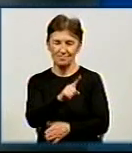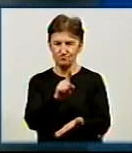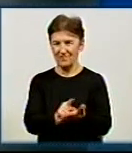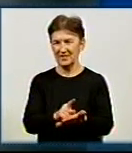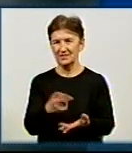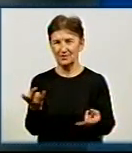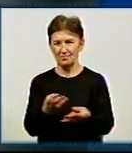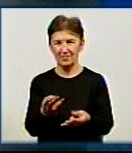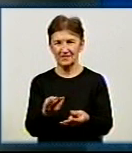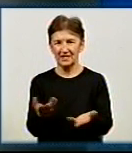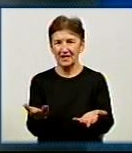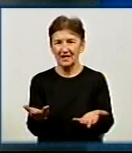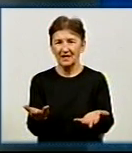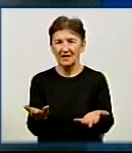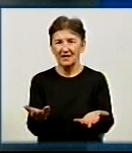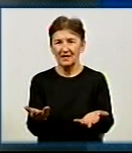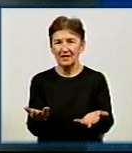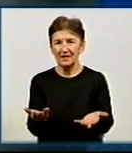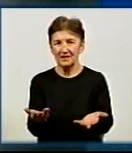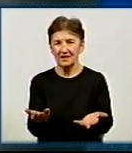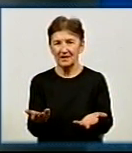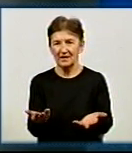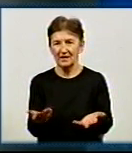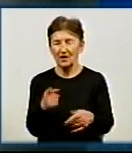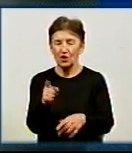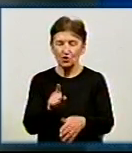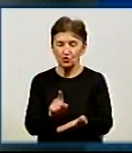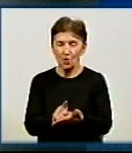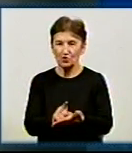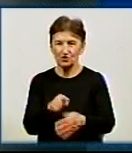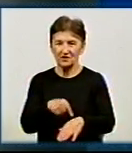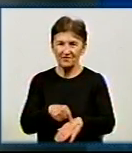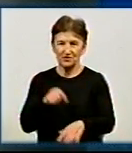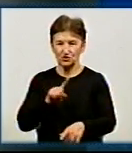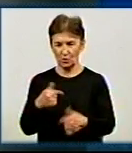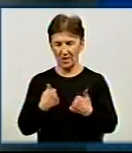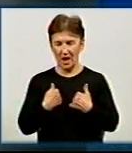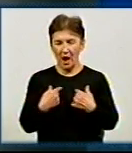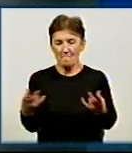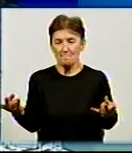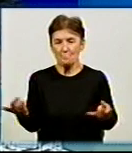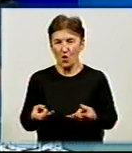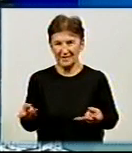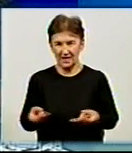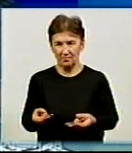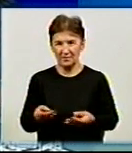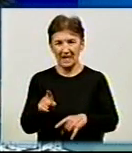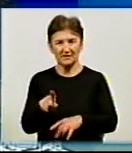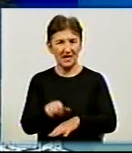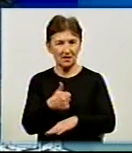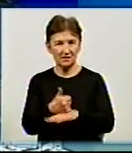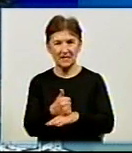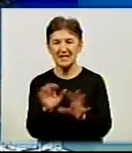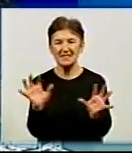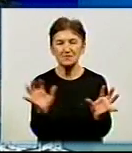за що. Тим більше, якщо це професійний спортсмен. Відчувати, що він потрібний. І нам зараз головне цих спортсменів